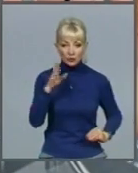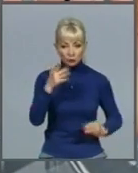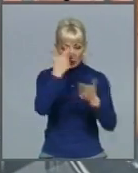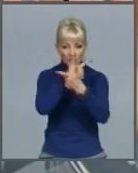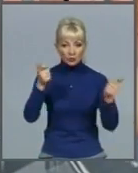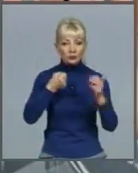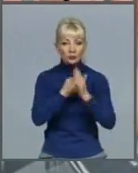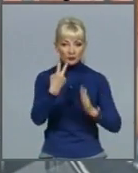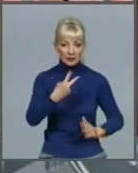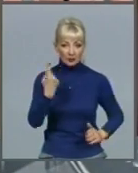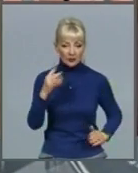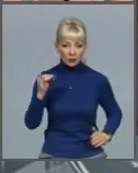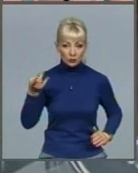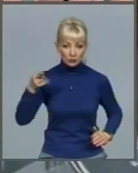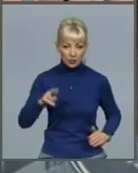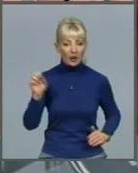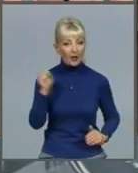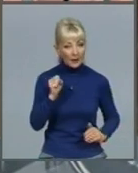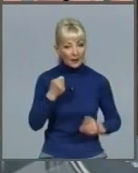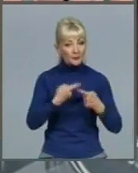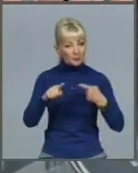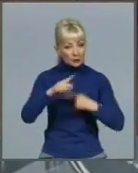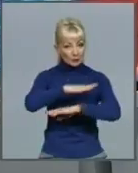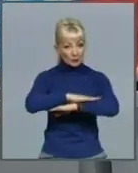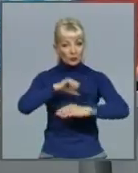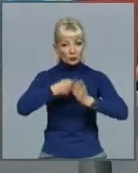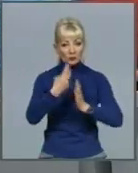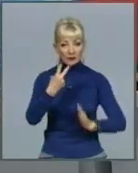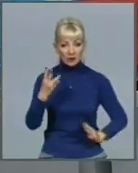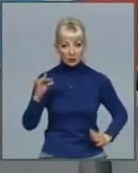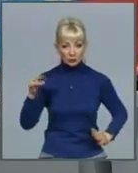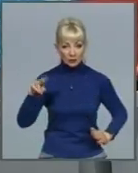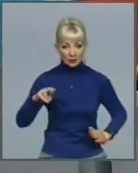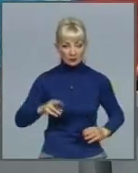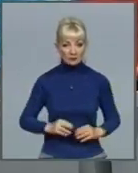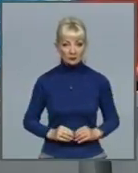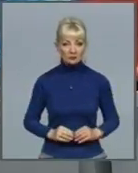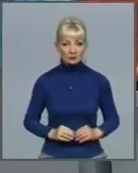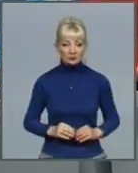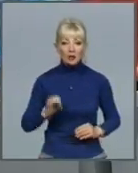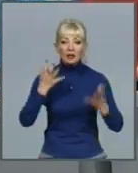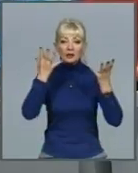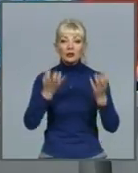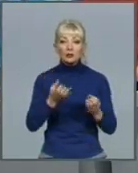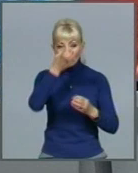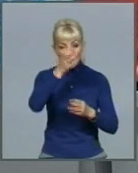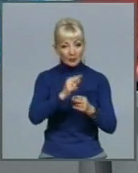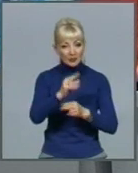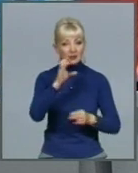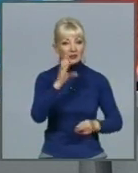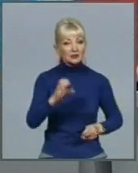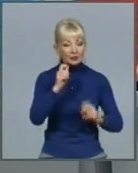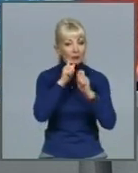червня, а зрештою предметів – до 23 червня. І ще про освіту. З вересня у школах збережуться